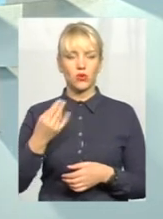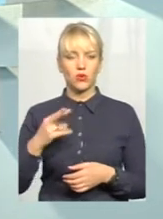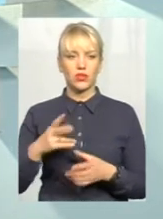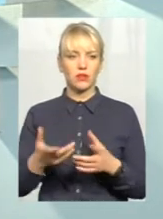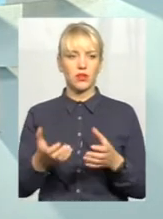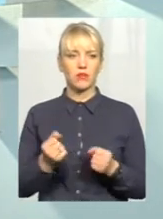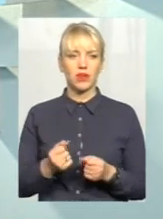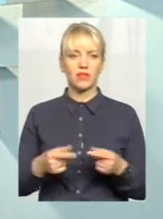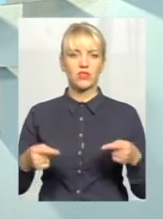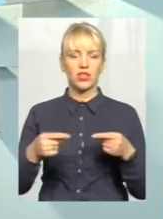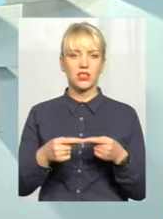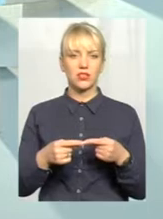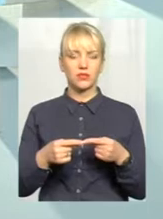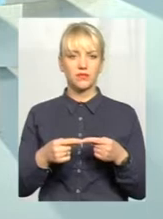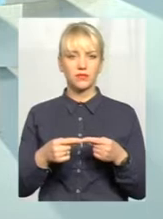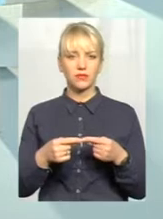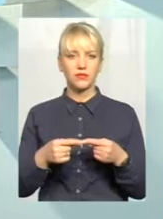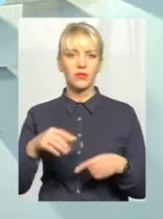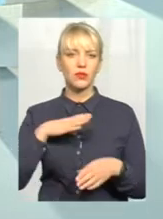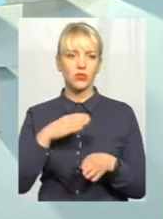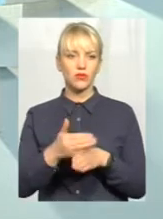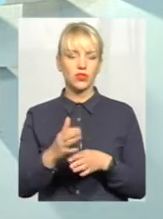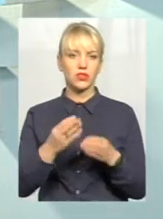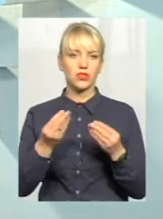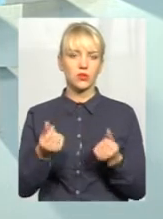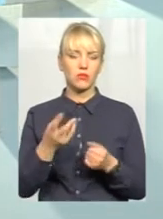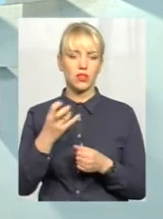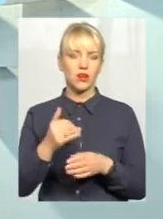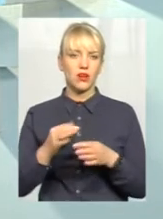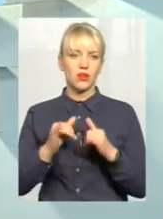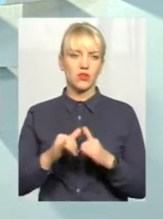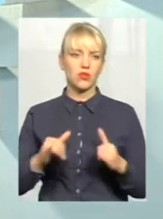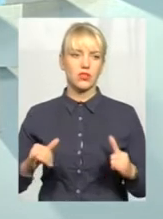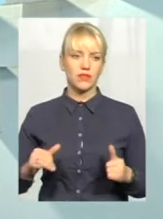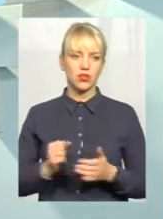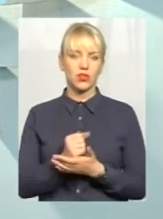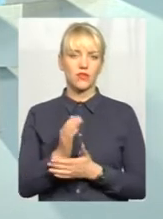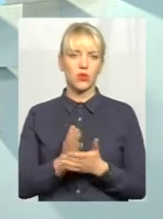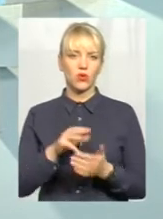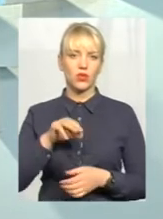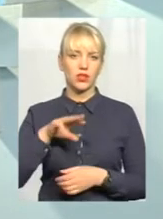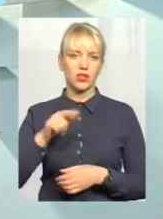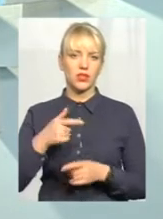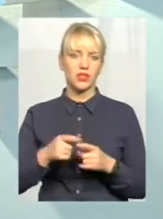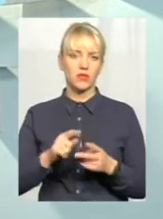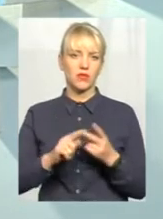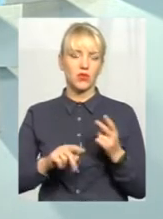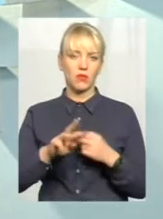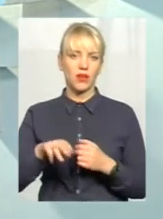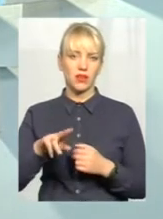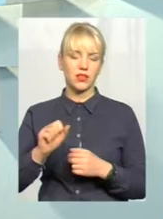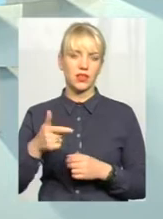приймали, вчасно, більш-менш, була виділена сума на розвиток інфраструктури ОТГ. Це було півтора мільярда гривень.